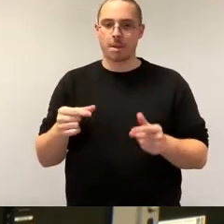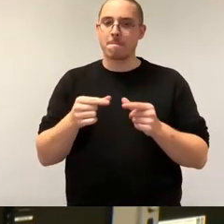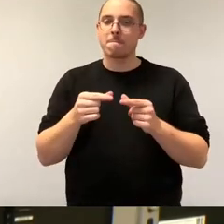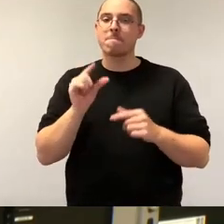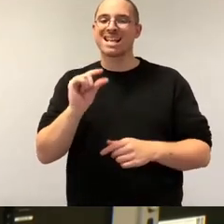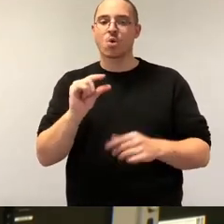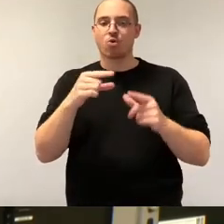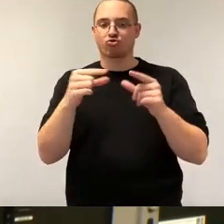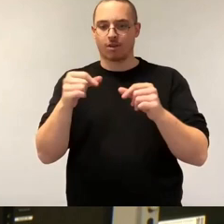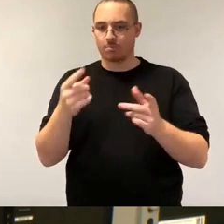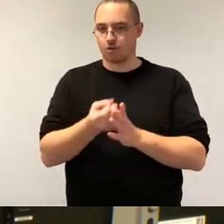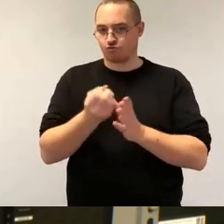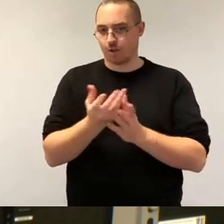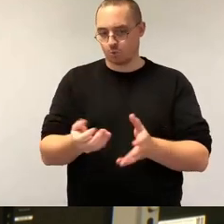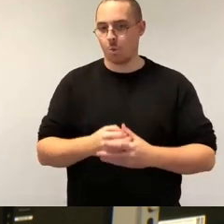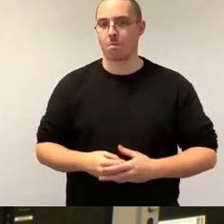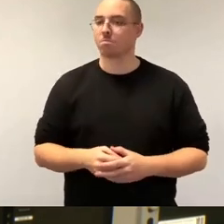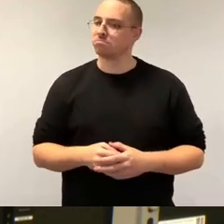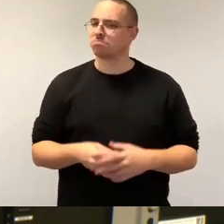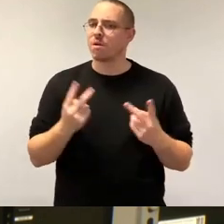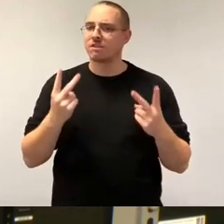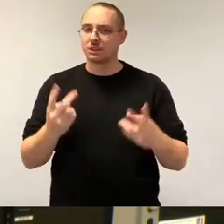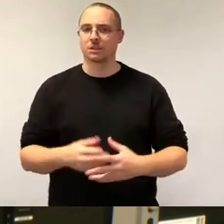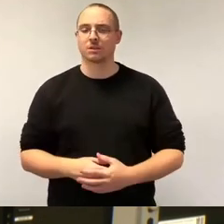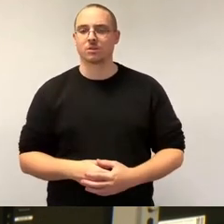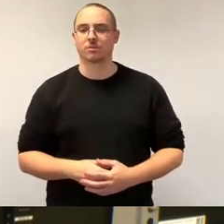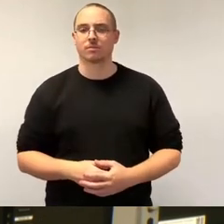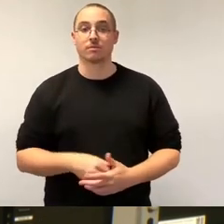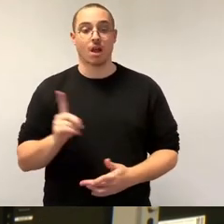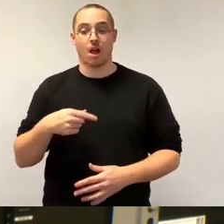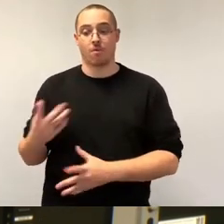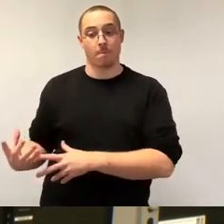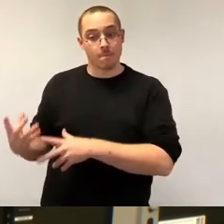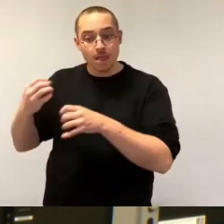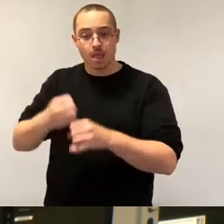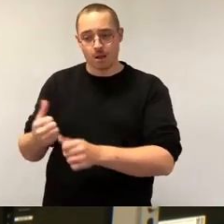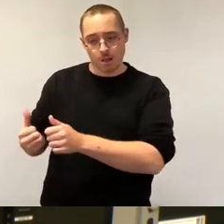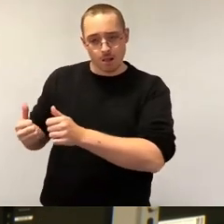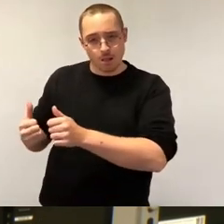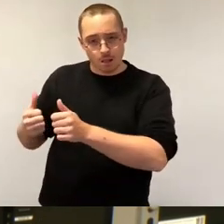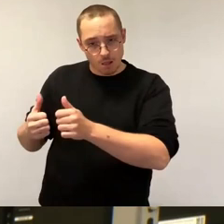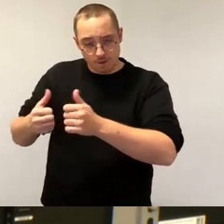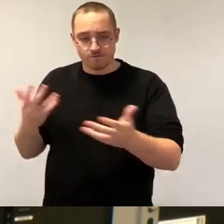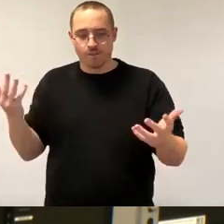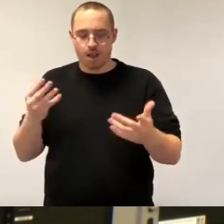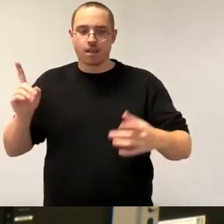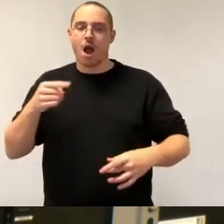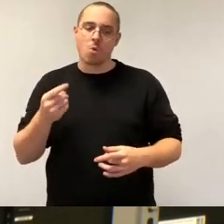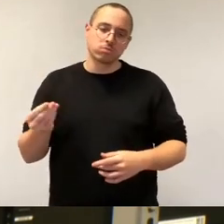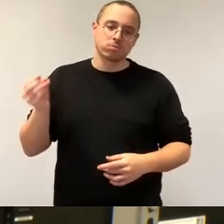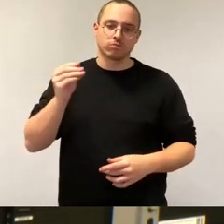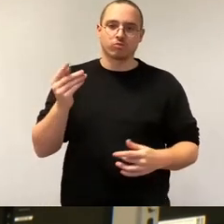TSMC sind auch noch weitere Ansiedlungen, Vergrößerungen auch im Mikrochip-Bereich